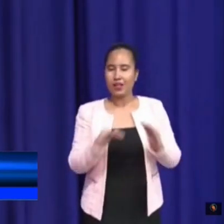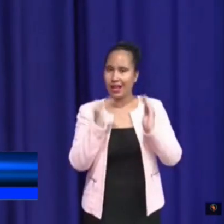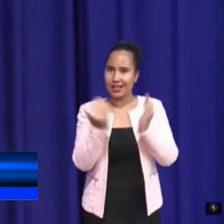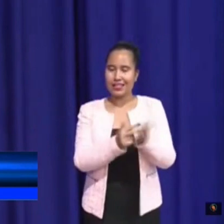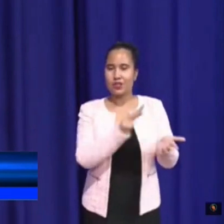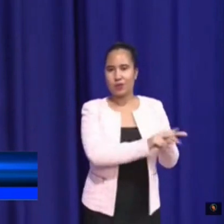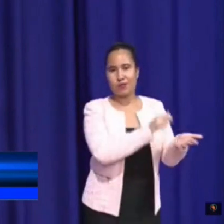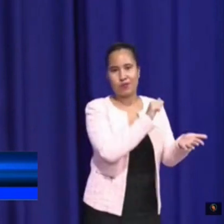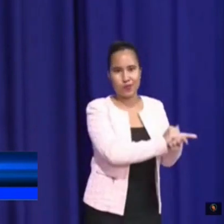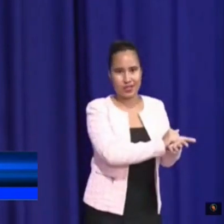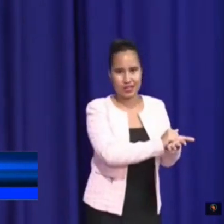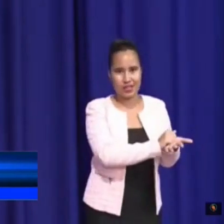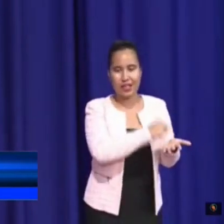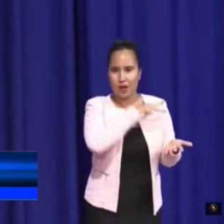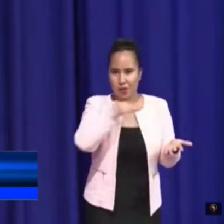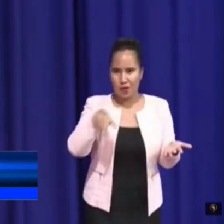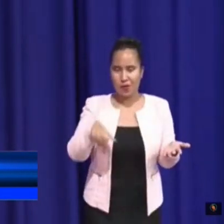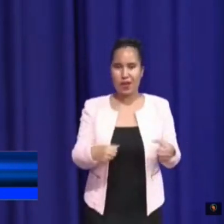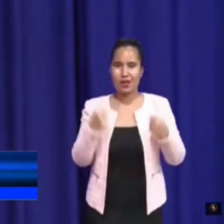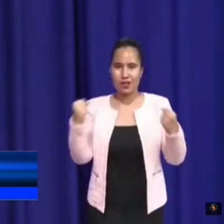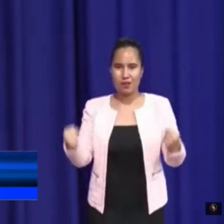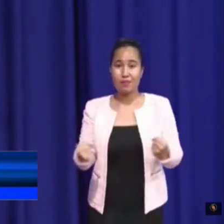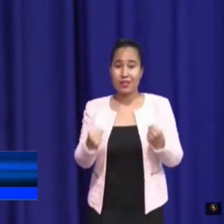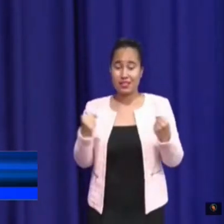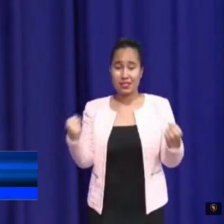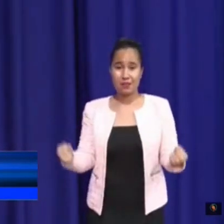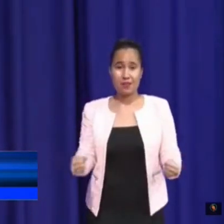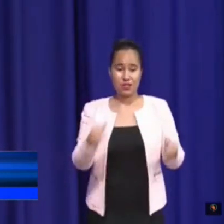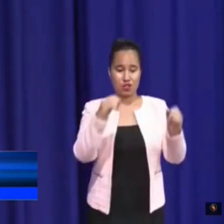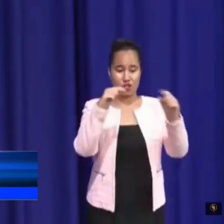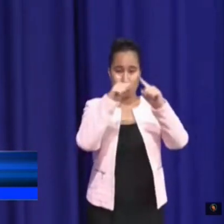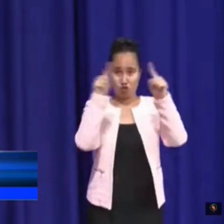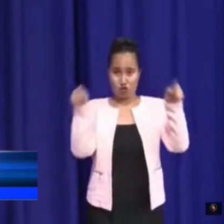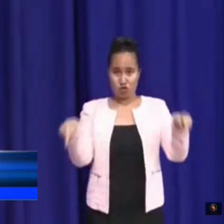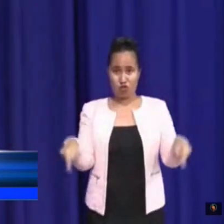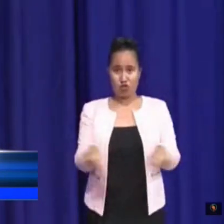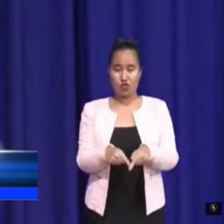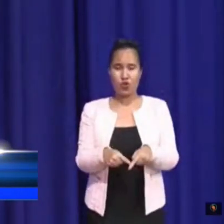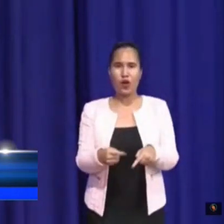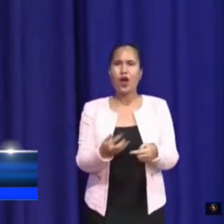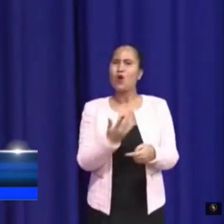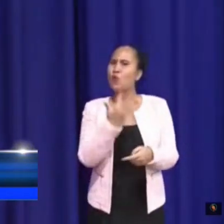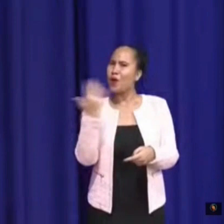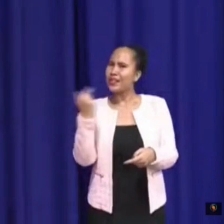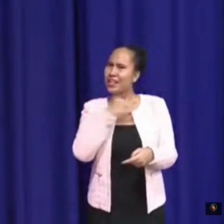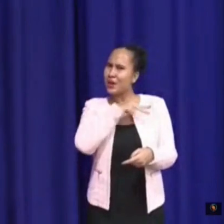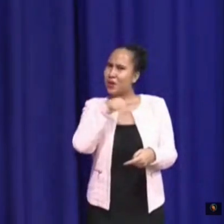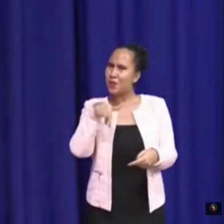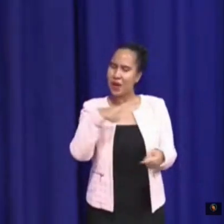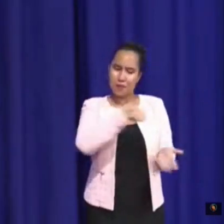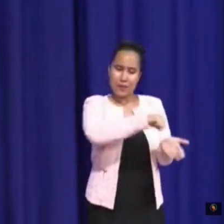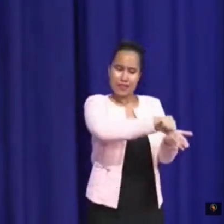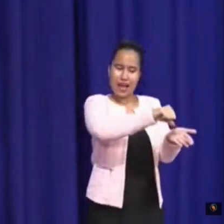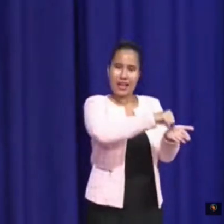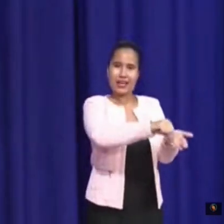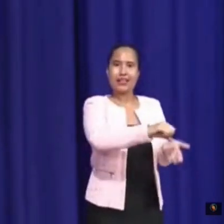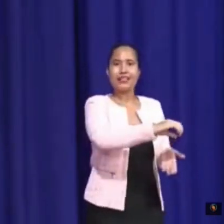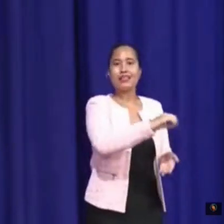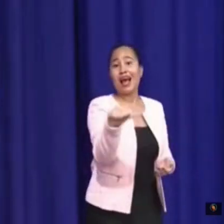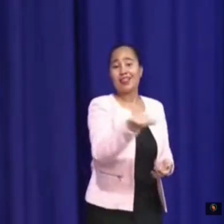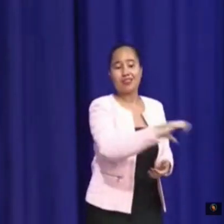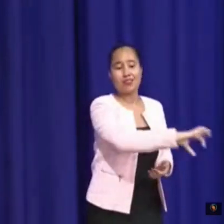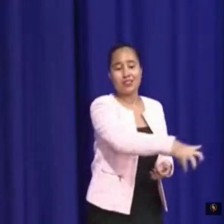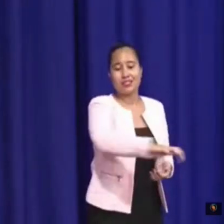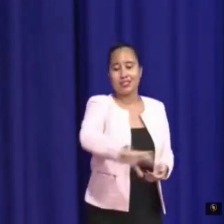de structuren om te kijken wanneer we daadwerkelijk naar de districten kunnen gaan voor de uitbetaling. En natuurlijk de